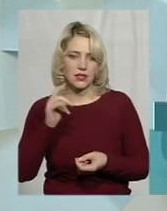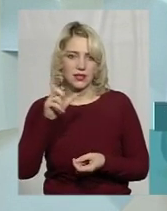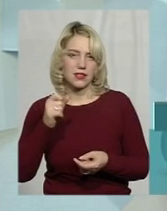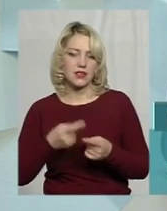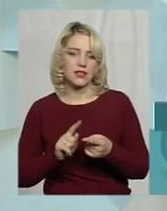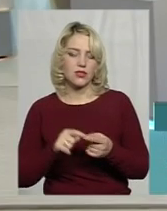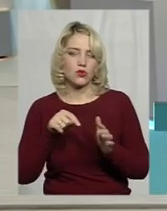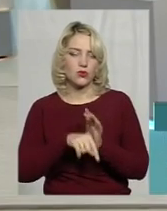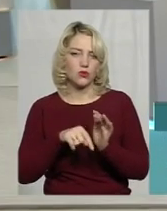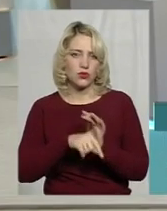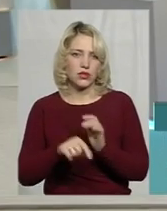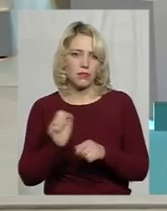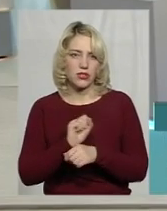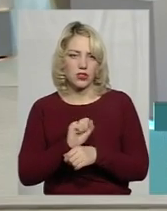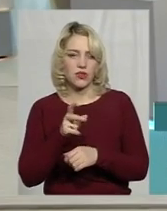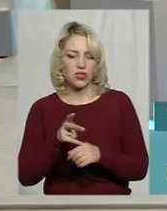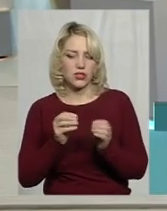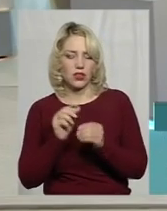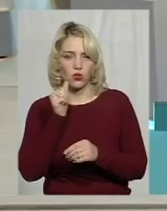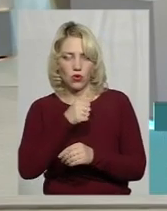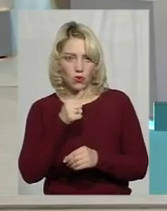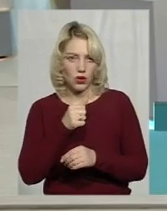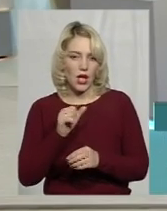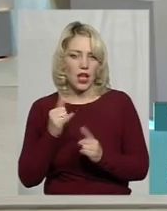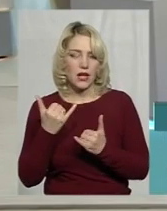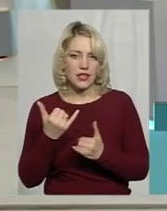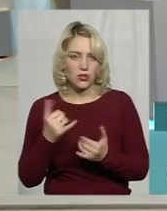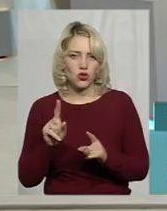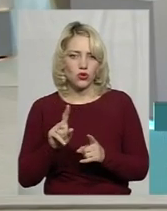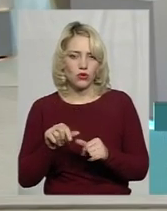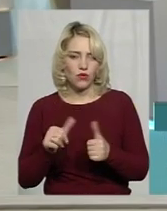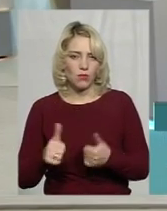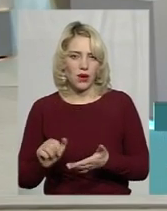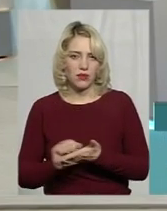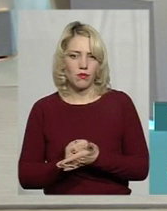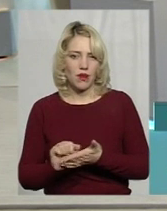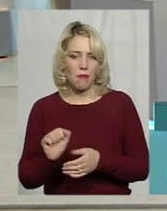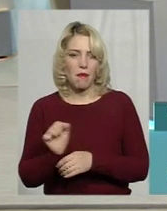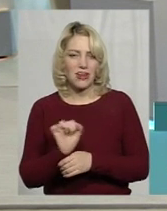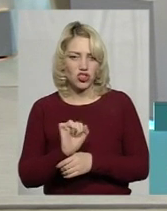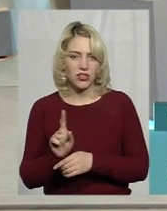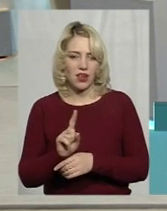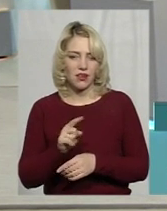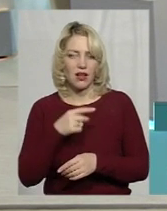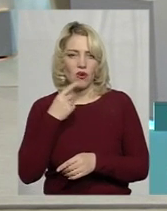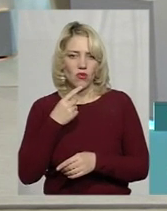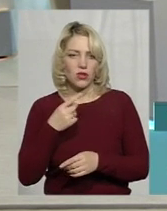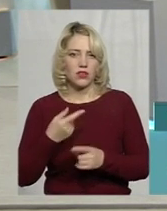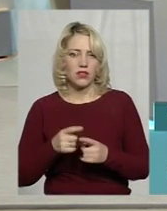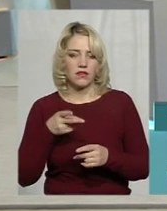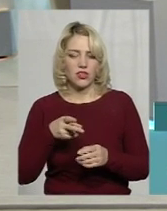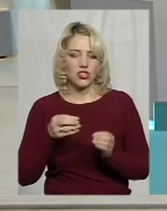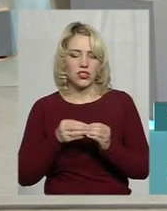з 2010 року випуску. То, що зараз оформляють, це оці машини, про які зараз де мова, от мене там 2010